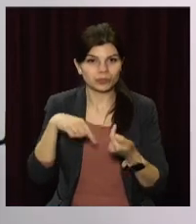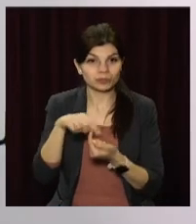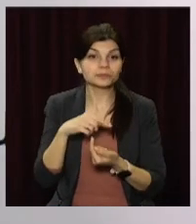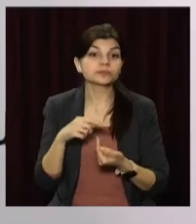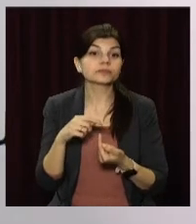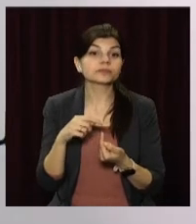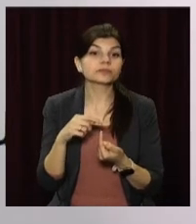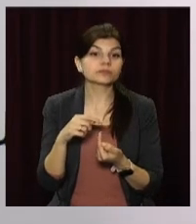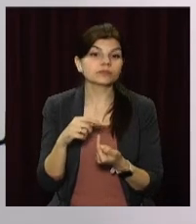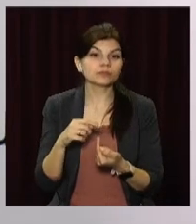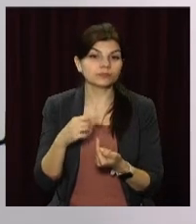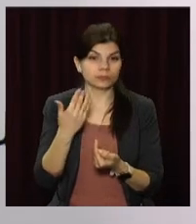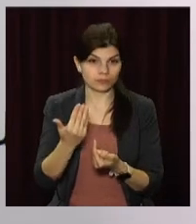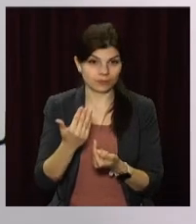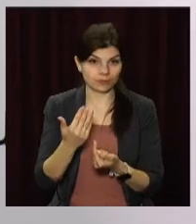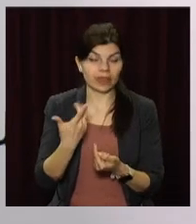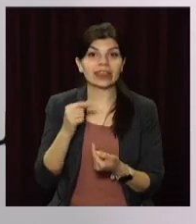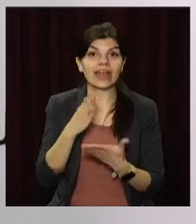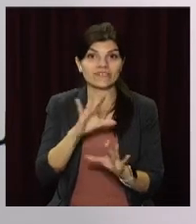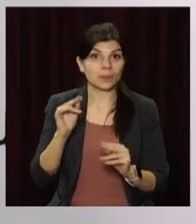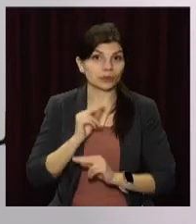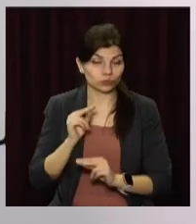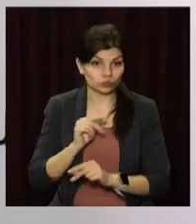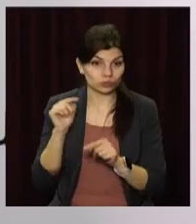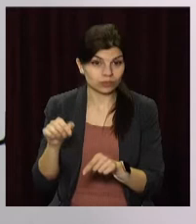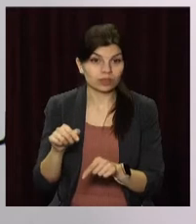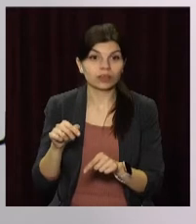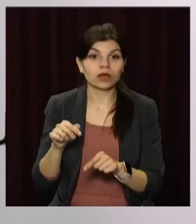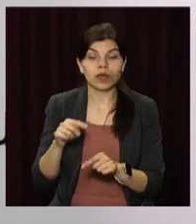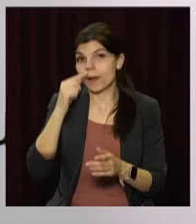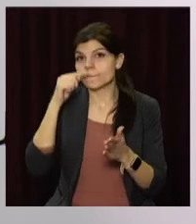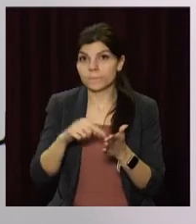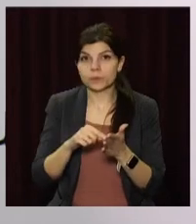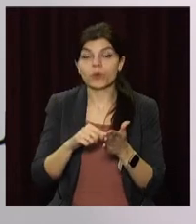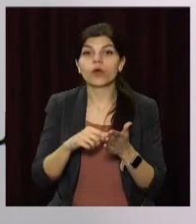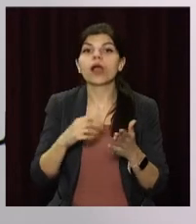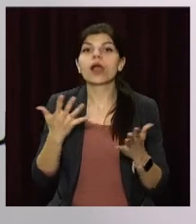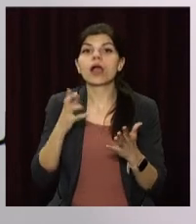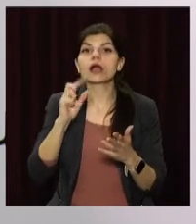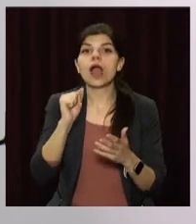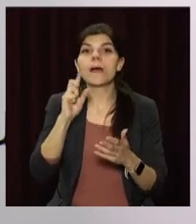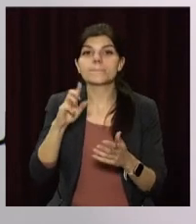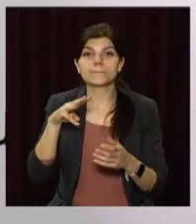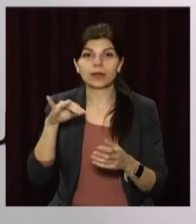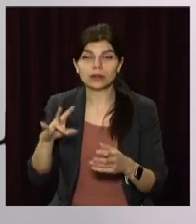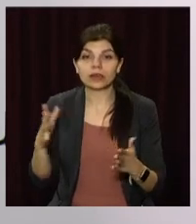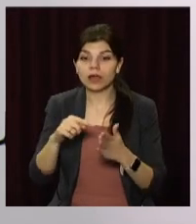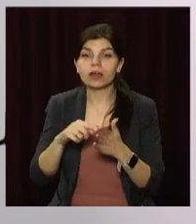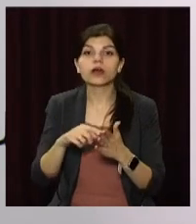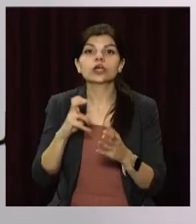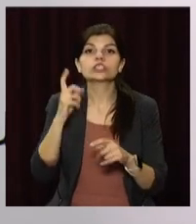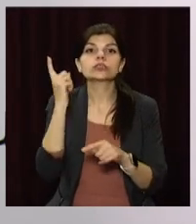діяльності підприємства, де ви працюєте, підпадає під перелік, який встановив Кабмін, яким